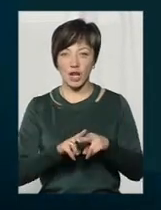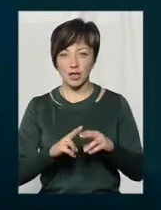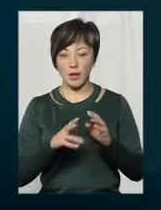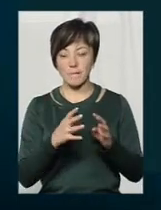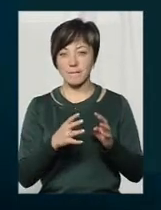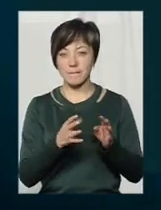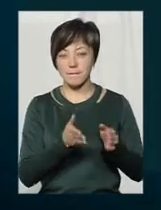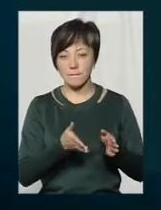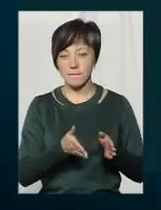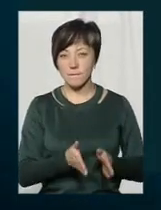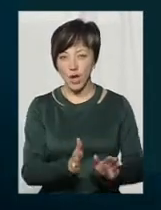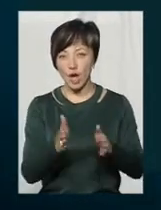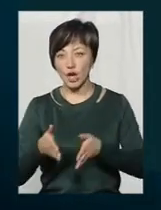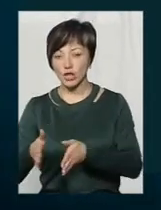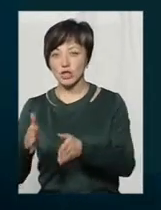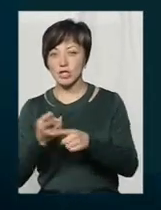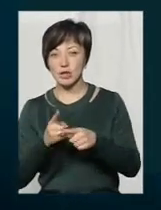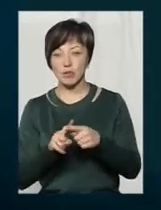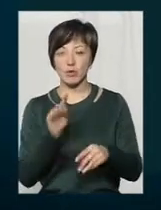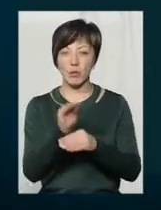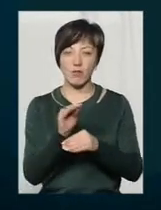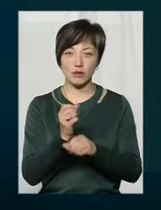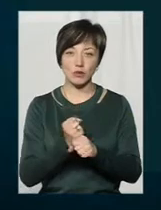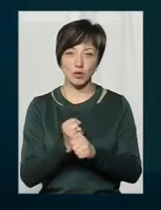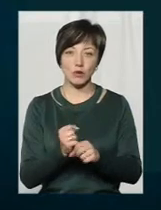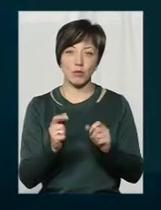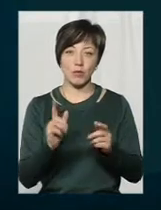Дякую вам, пані